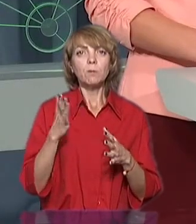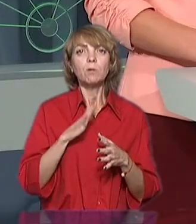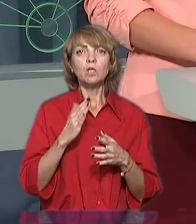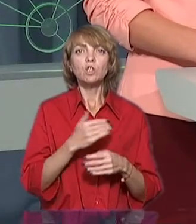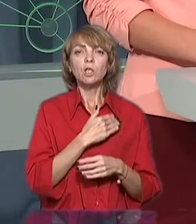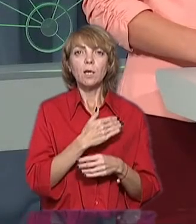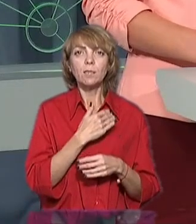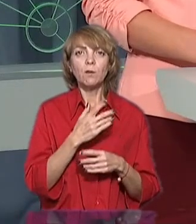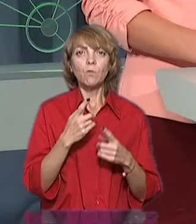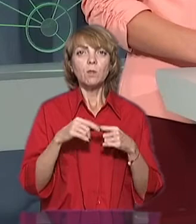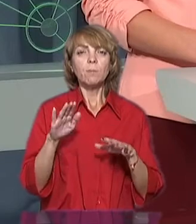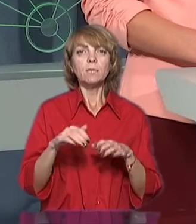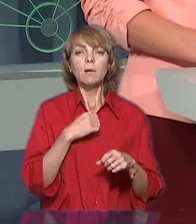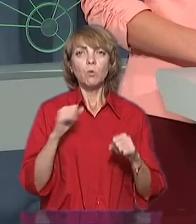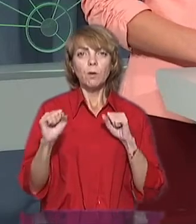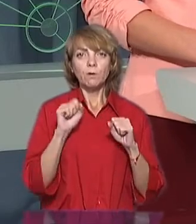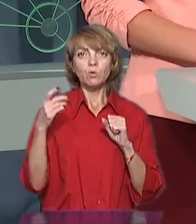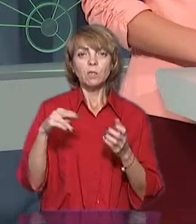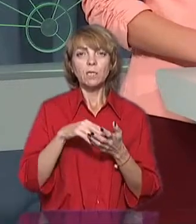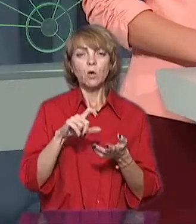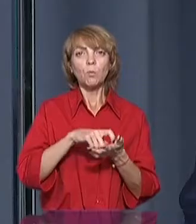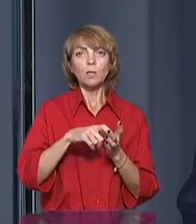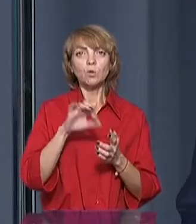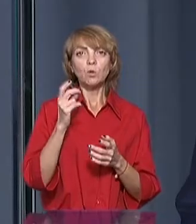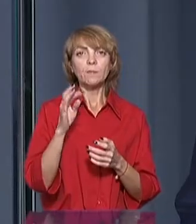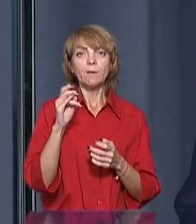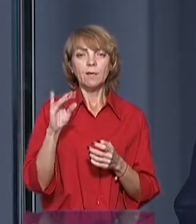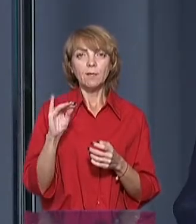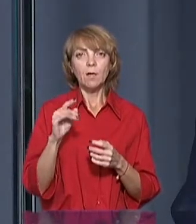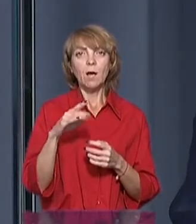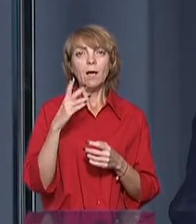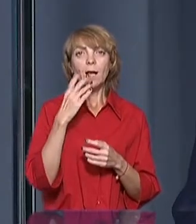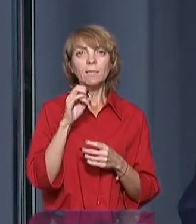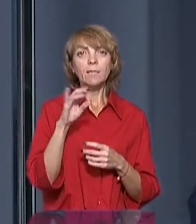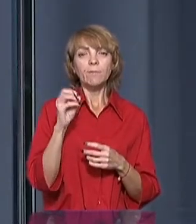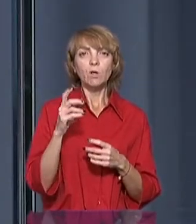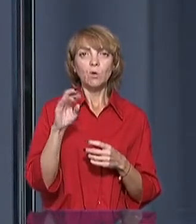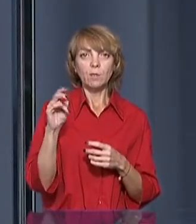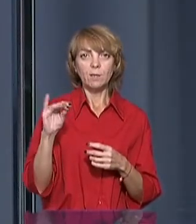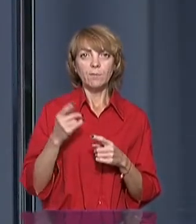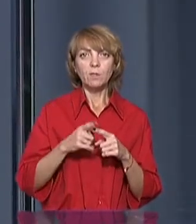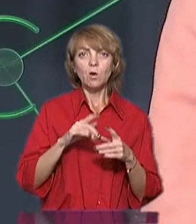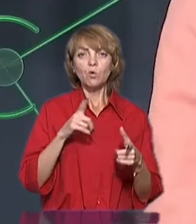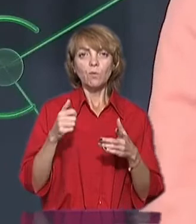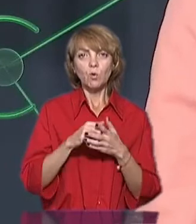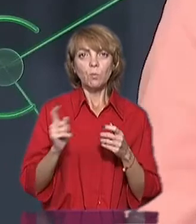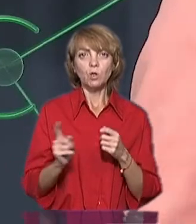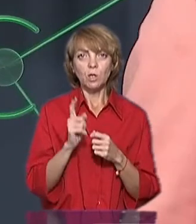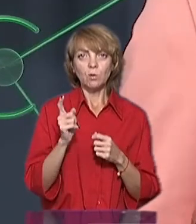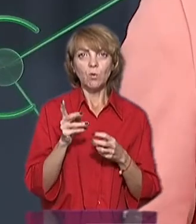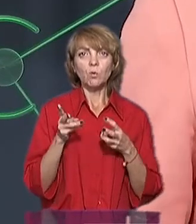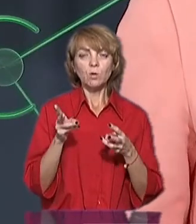жилання органів місцевого управління, там вже стоять на об'єктах соцсфери альтернативні і котельні. Вони також всі готові до початку